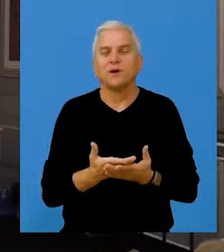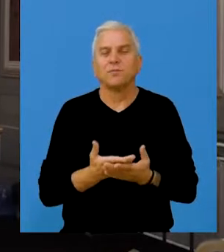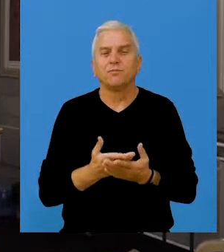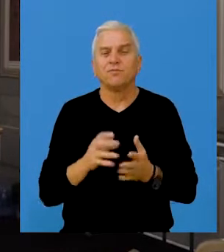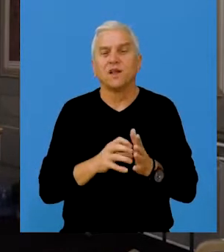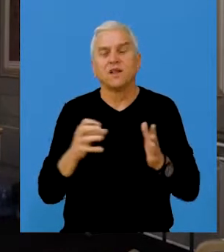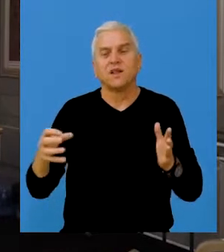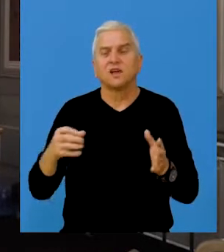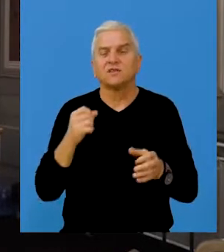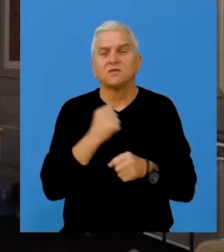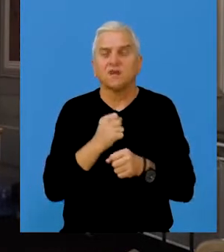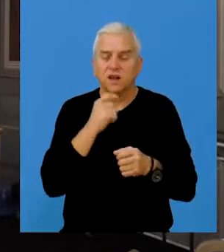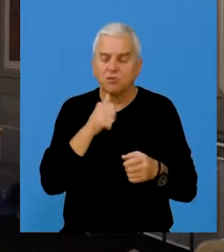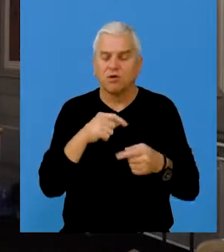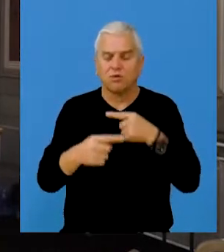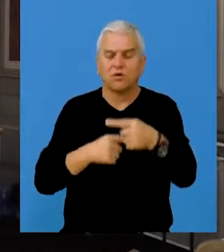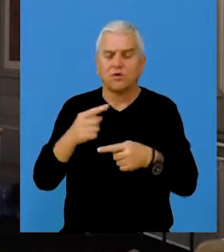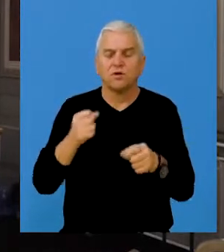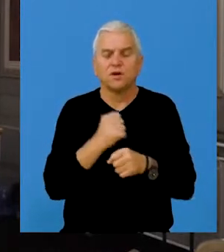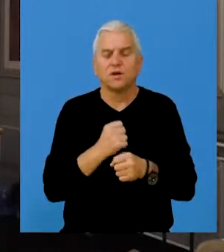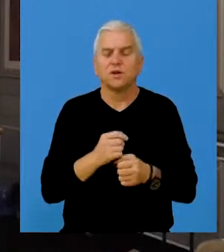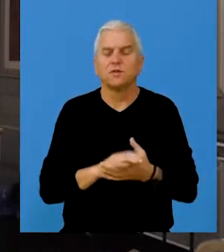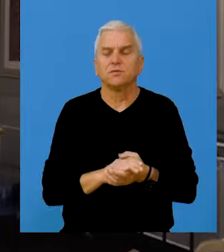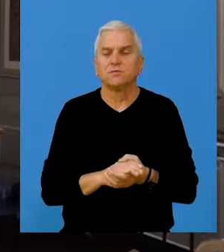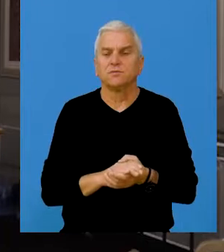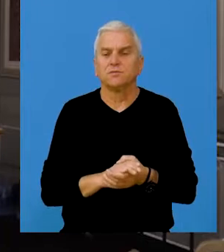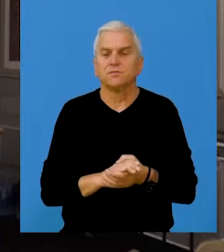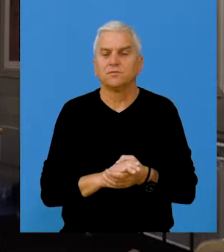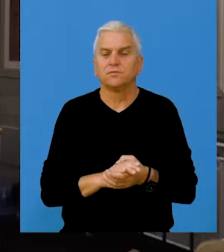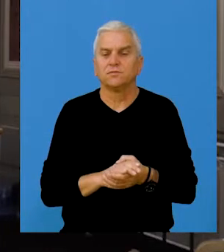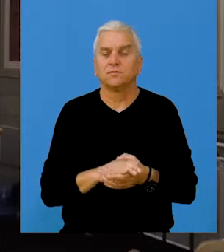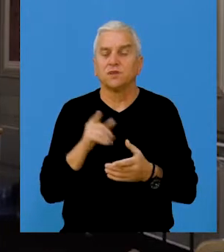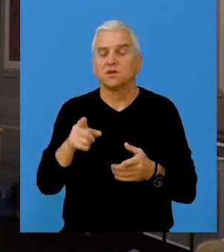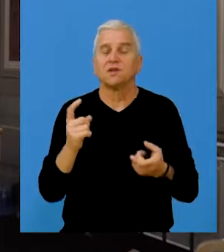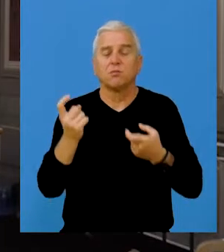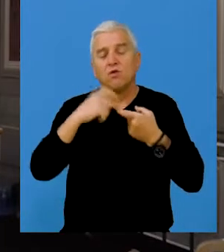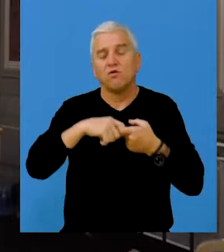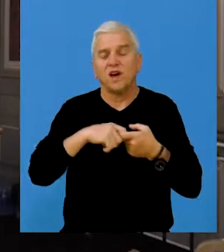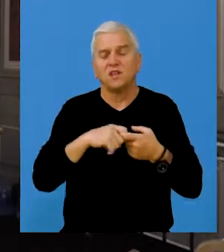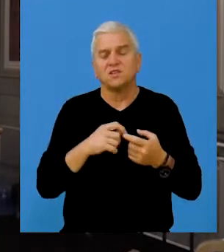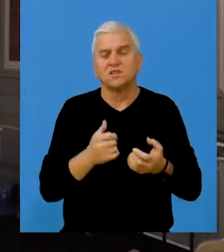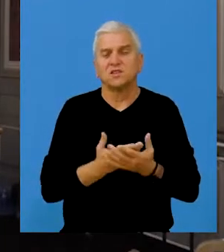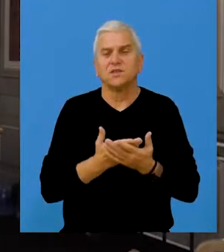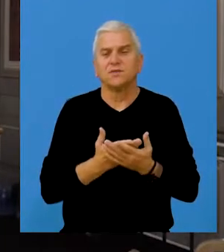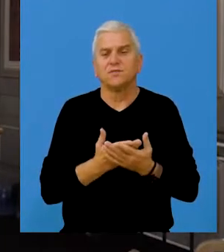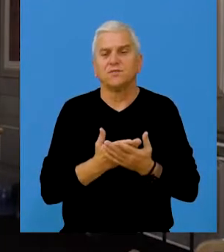nastavili da u kontinuitetu radimo, tako da s tim u vezi je